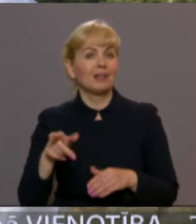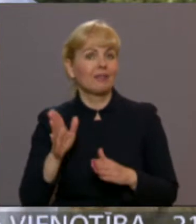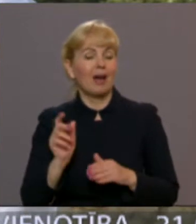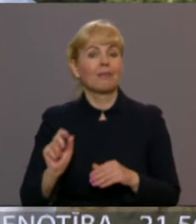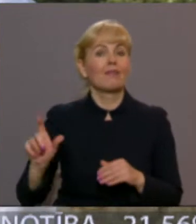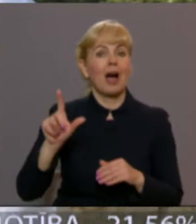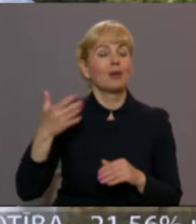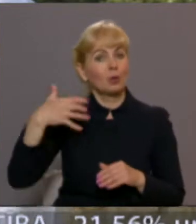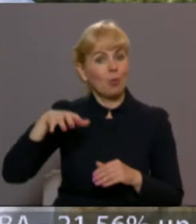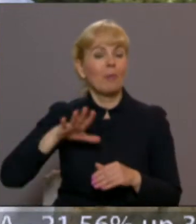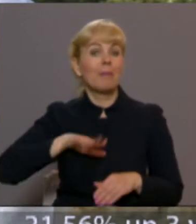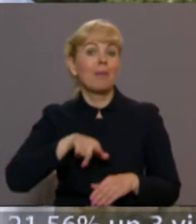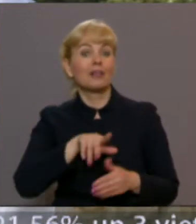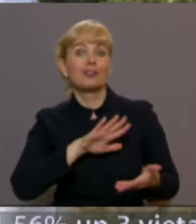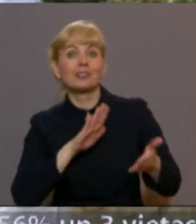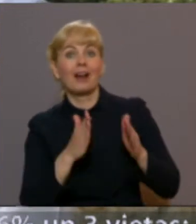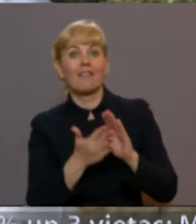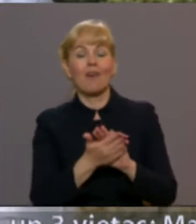vairākums domē arī pēc šīs reformas?